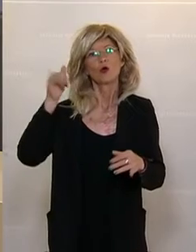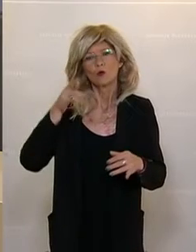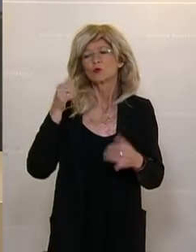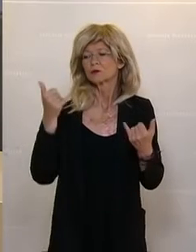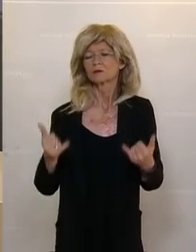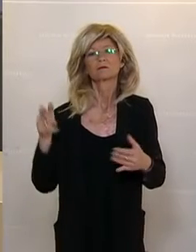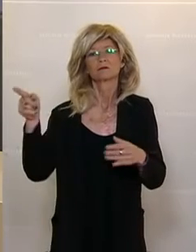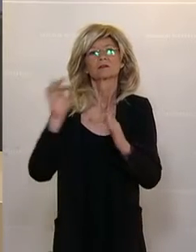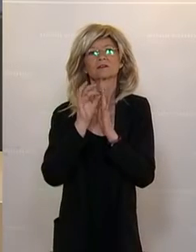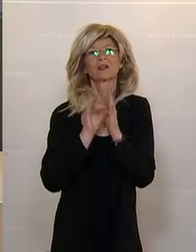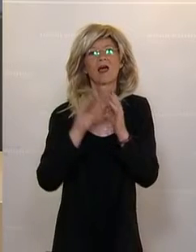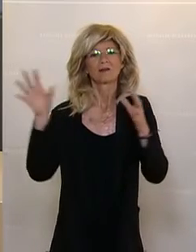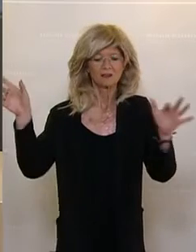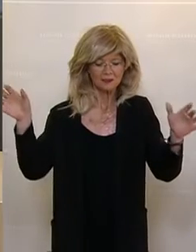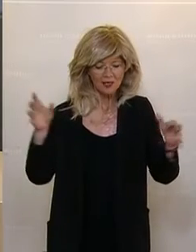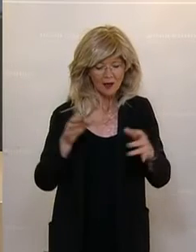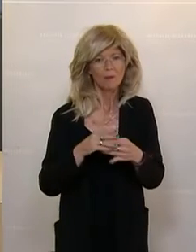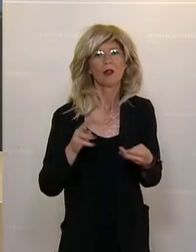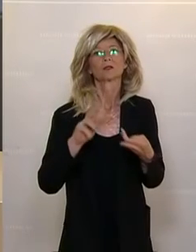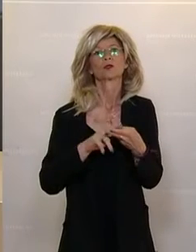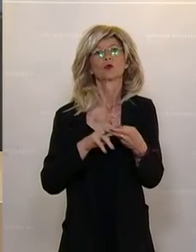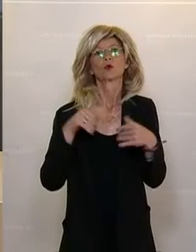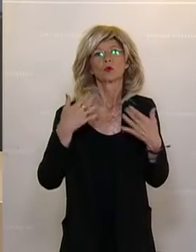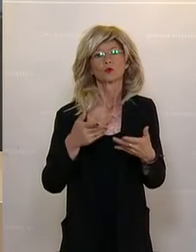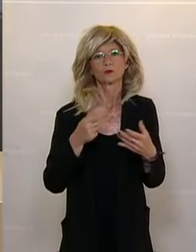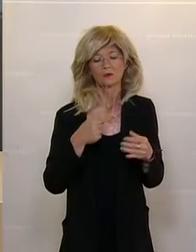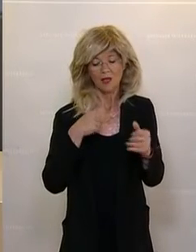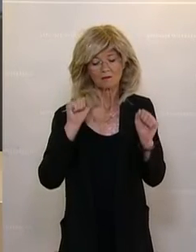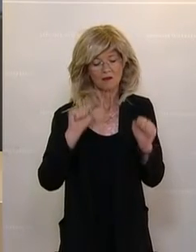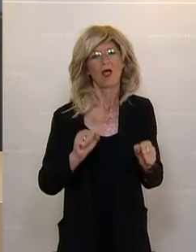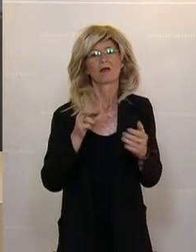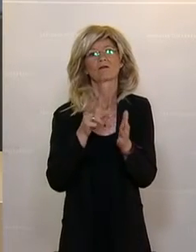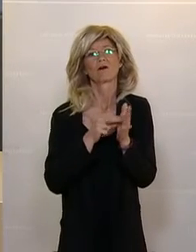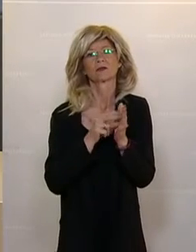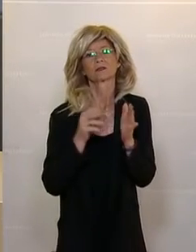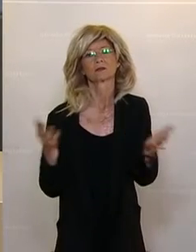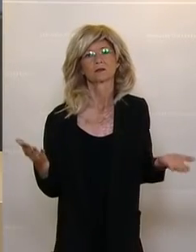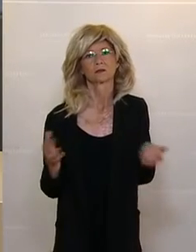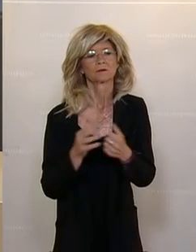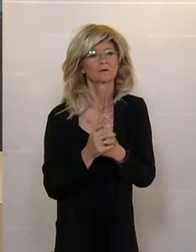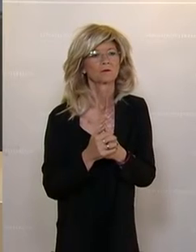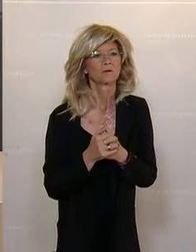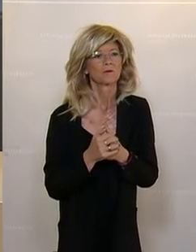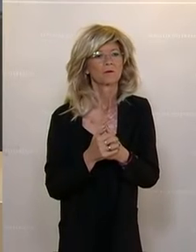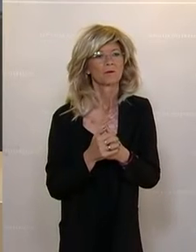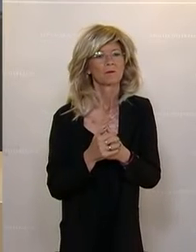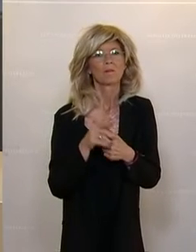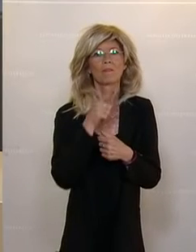Informationen haben, sondern sie auch dementsprechend verwerten. Und da braucht es eben mehr, wie die Möglichkeit Daten zu sammeln, braucht es eben